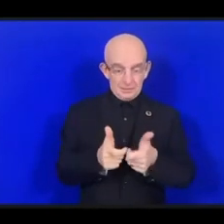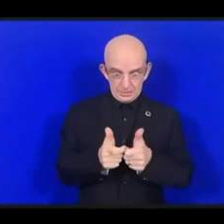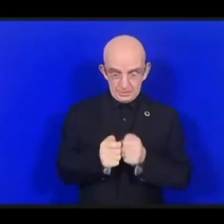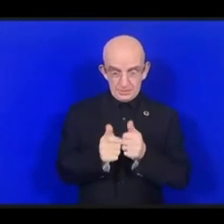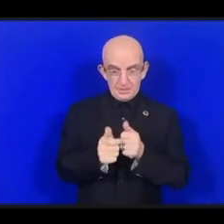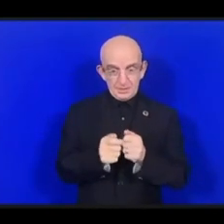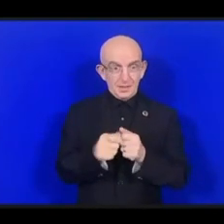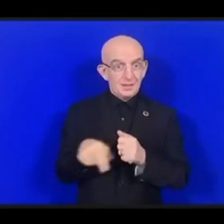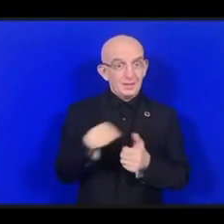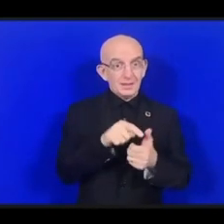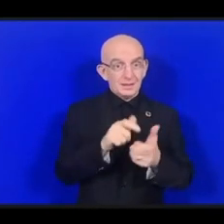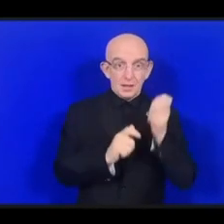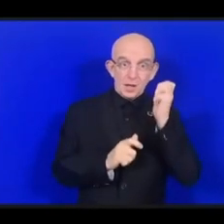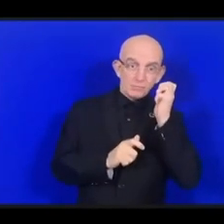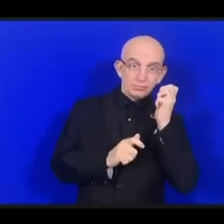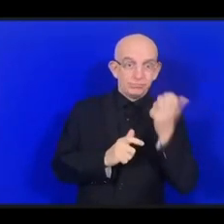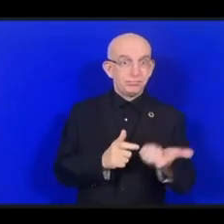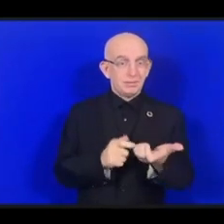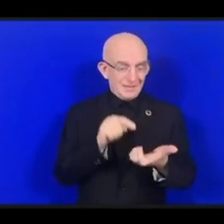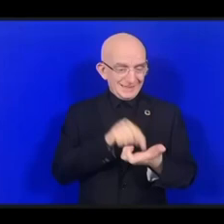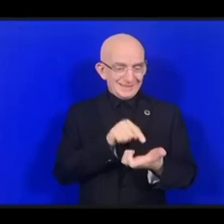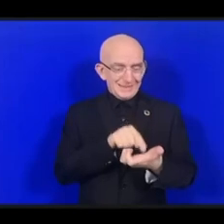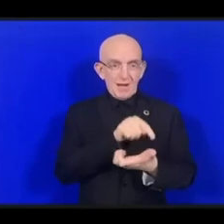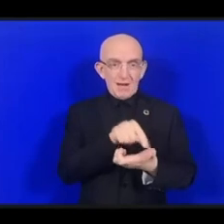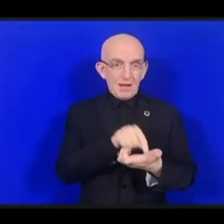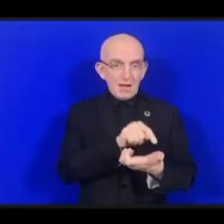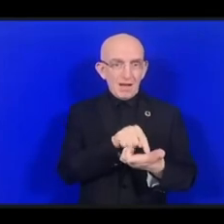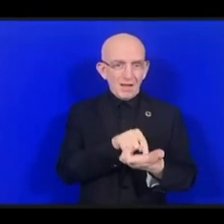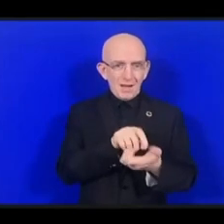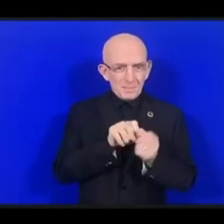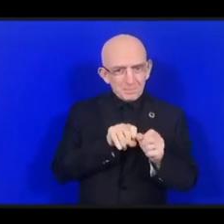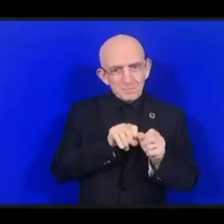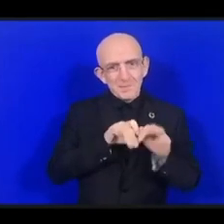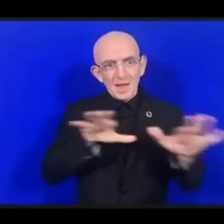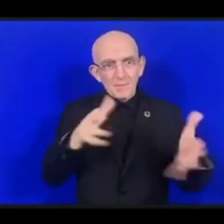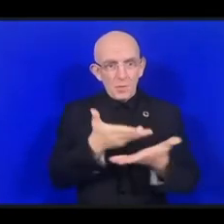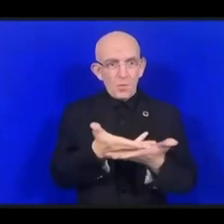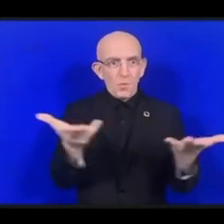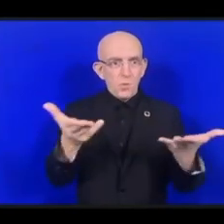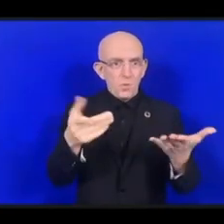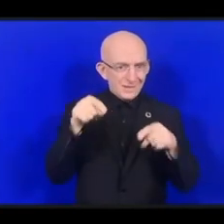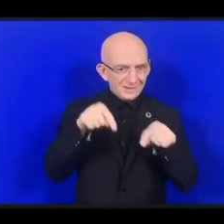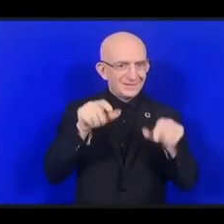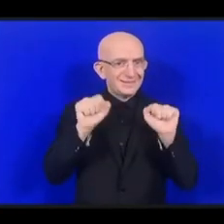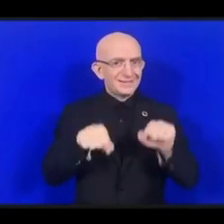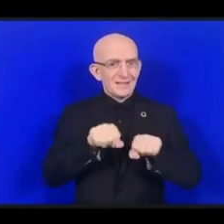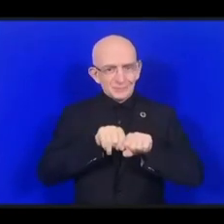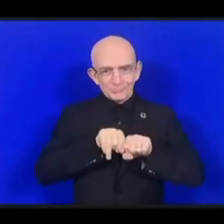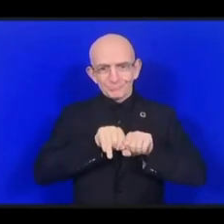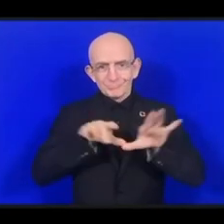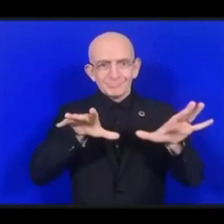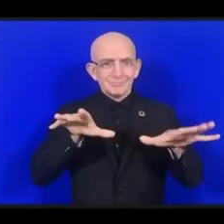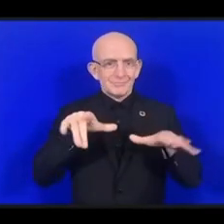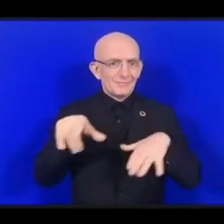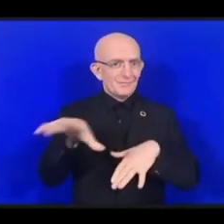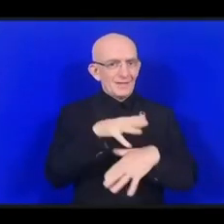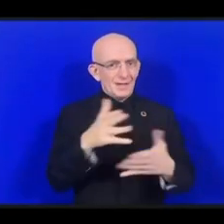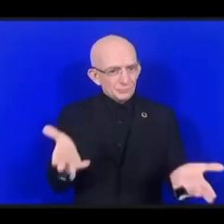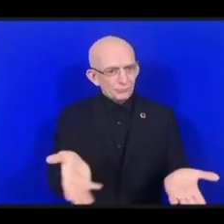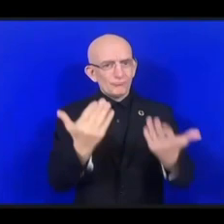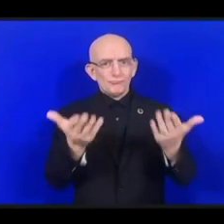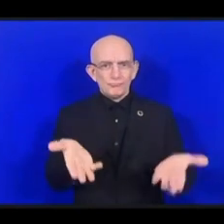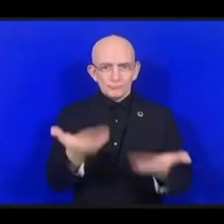телекомотраслей, для того чтобы такое изменение стало возможным. Я рад тому, что вхожу в команду